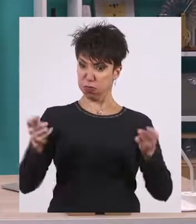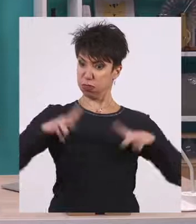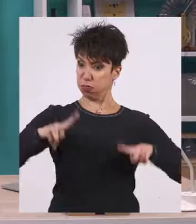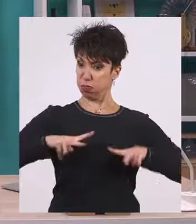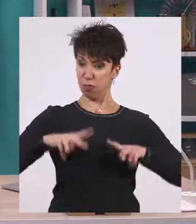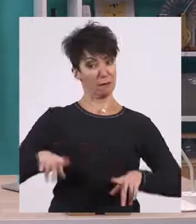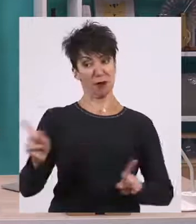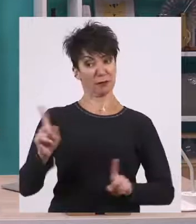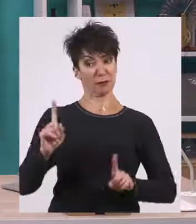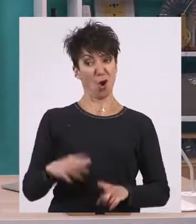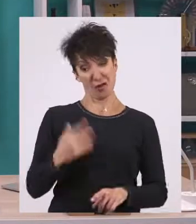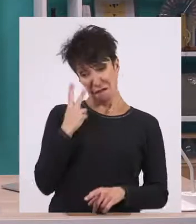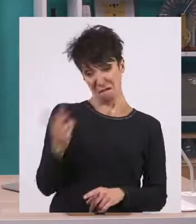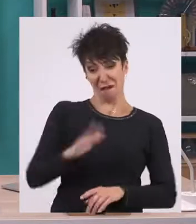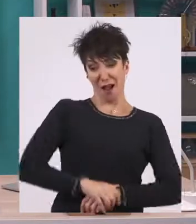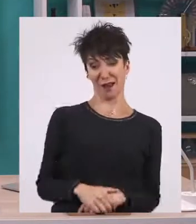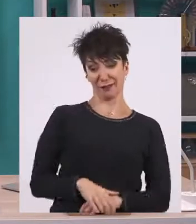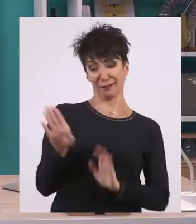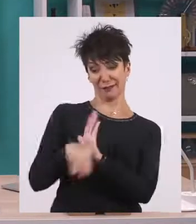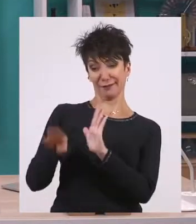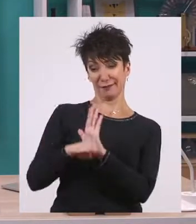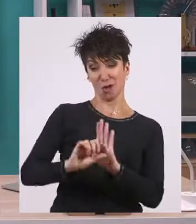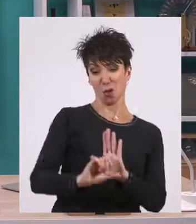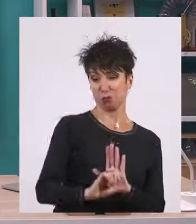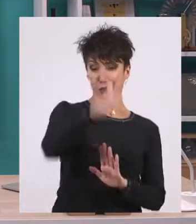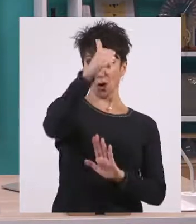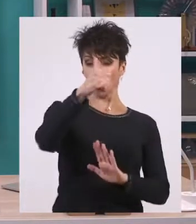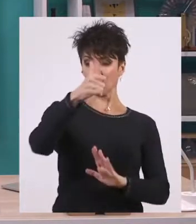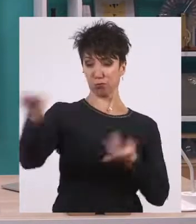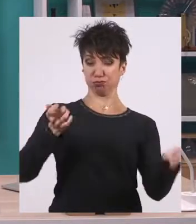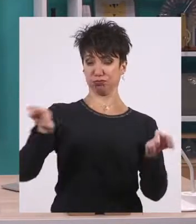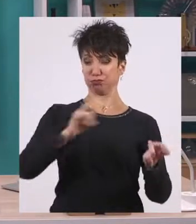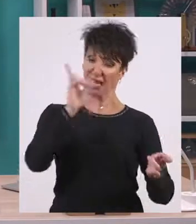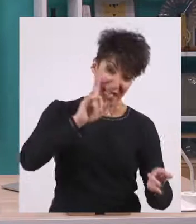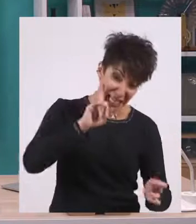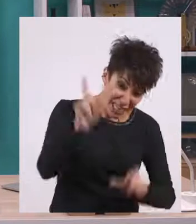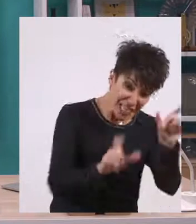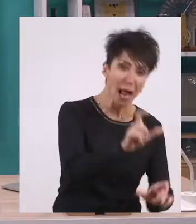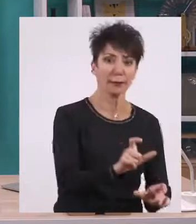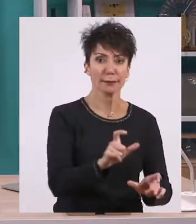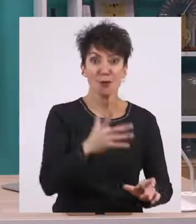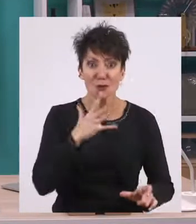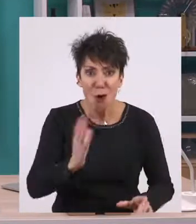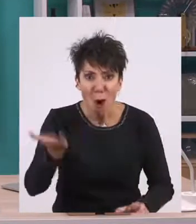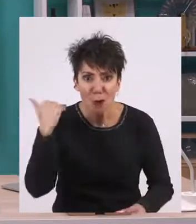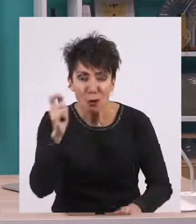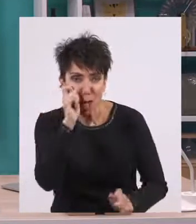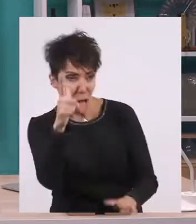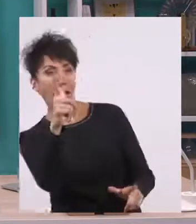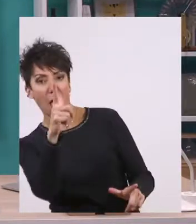αποτελούσε σκάνδαλο για εκείνη την εποχή όλος αυτός ελεύθερος τρόπος των γυναικών της Σπάρτης.